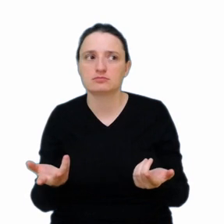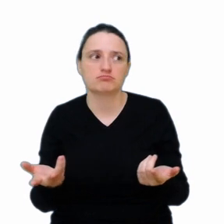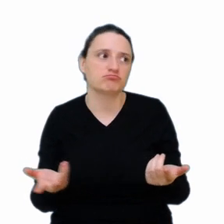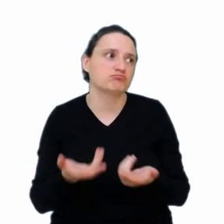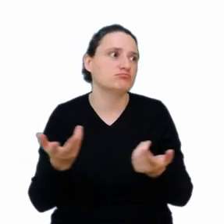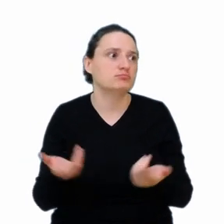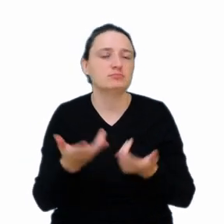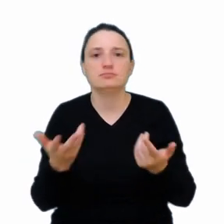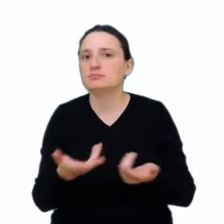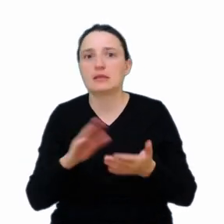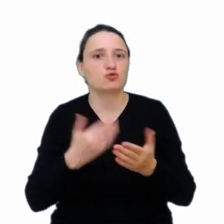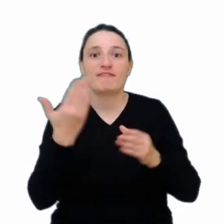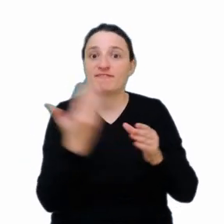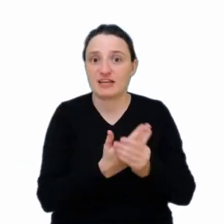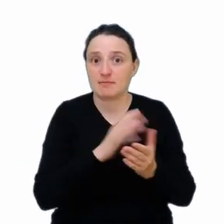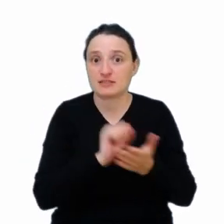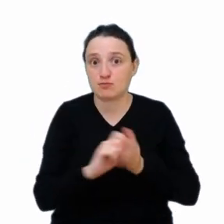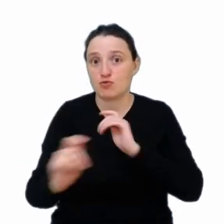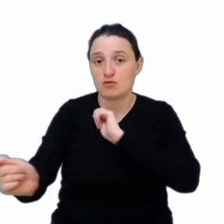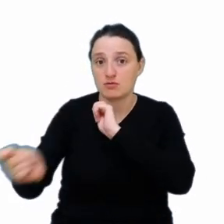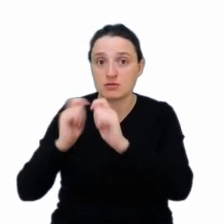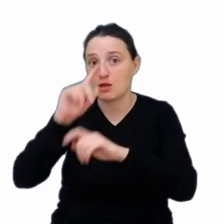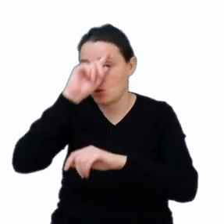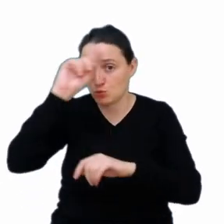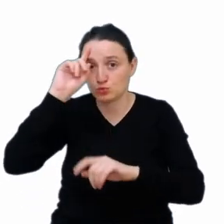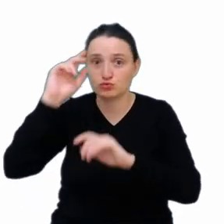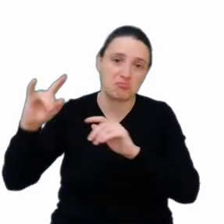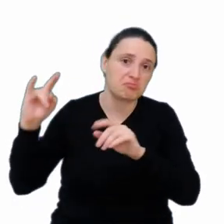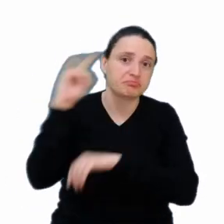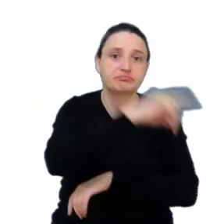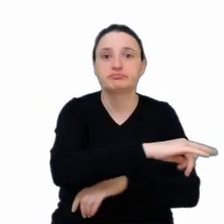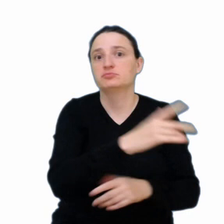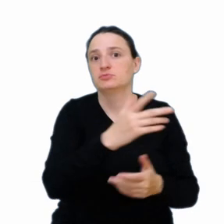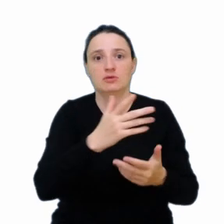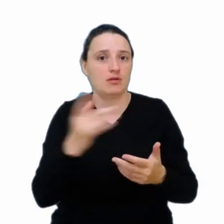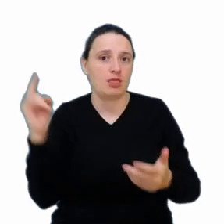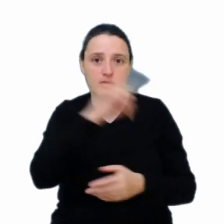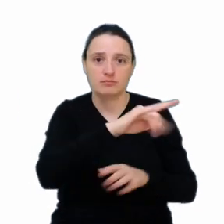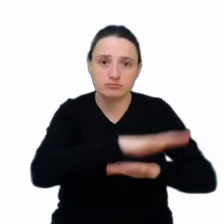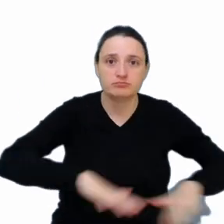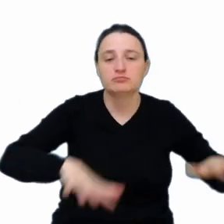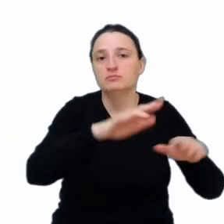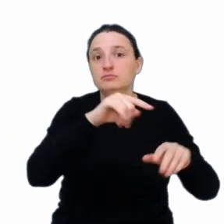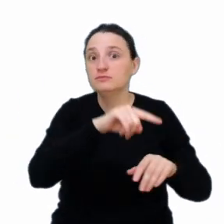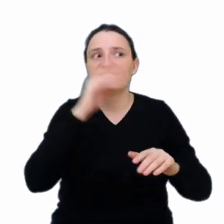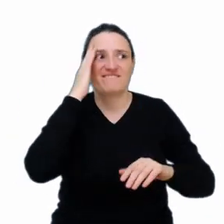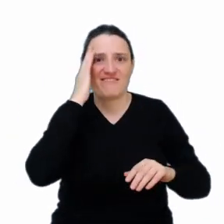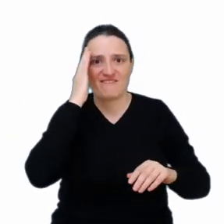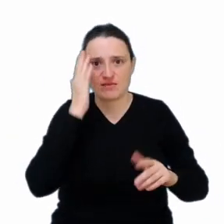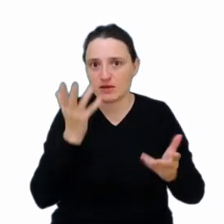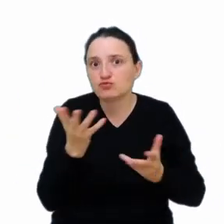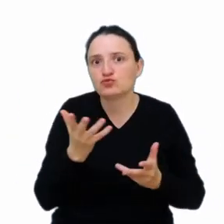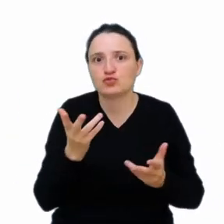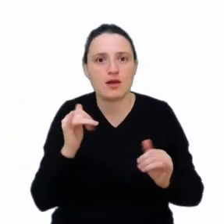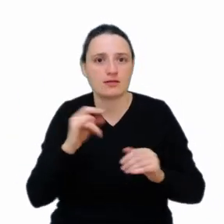w firmach zajmujących się przewozem ludzi, na przykład w lotniskach, samolotach, wiedzą dokładnie, gdzie znajduje się jakiś